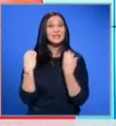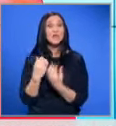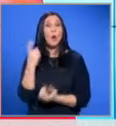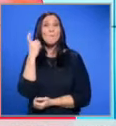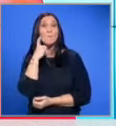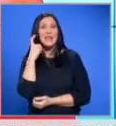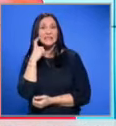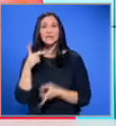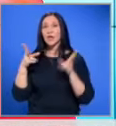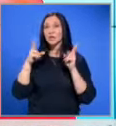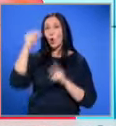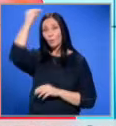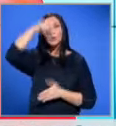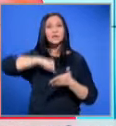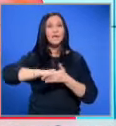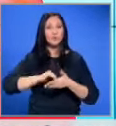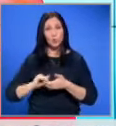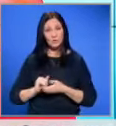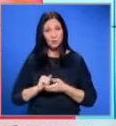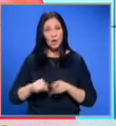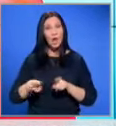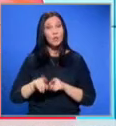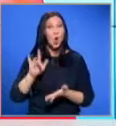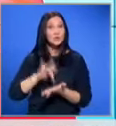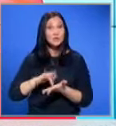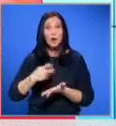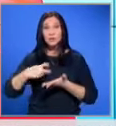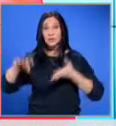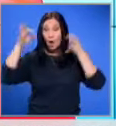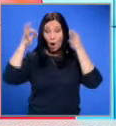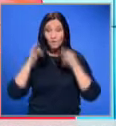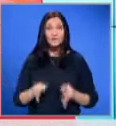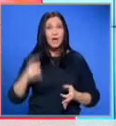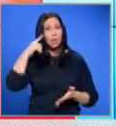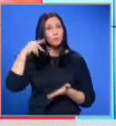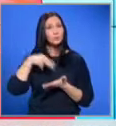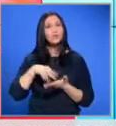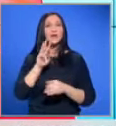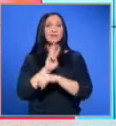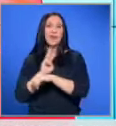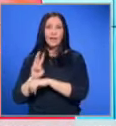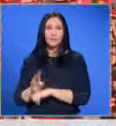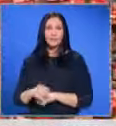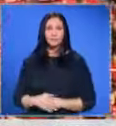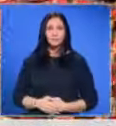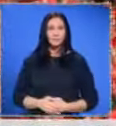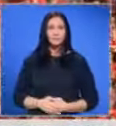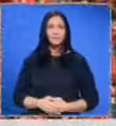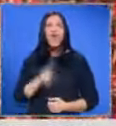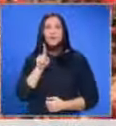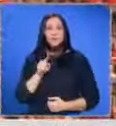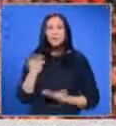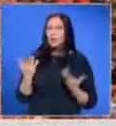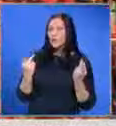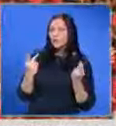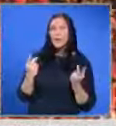Бистрица. Това решиха от Българския футболен съюз, като от централата излязоха с официална позиция в сайта си. Казусът